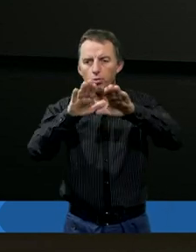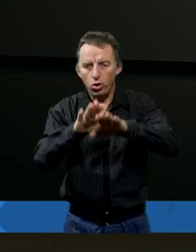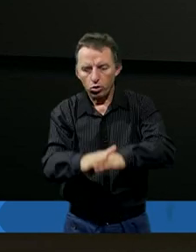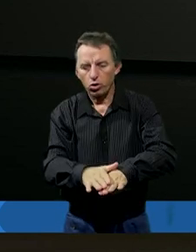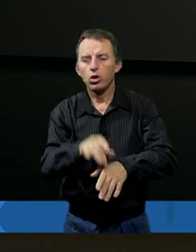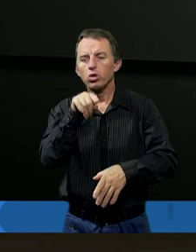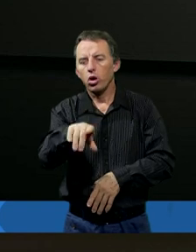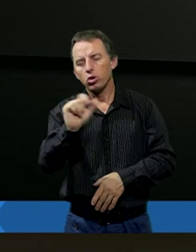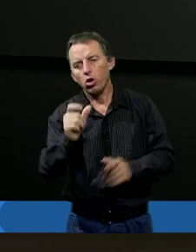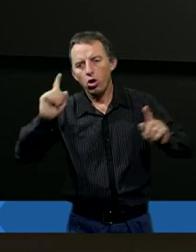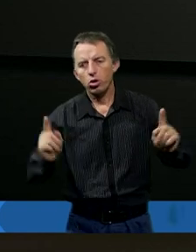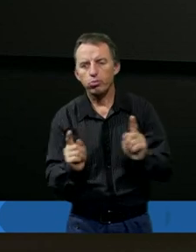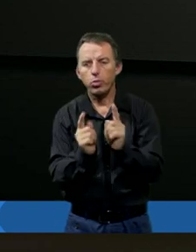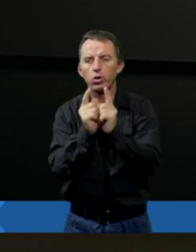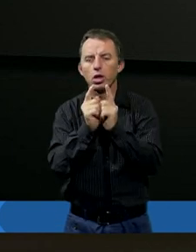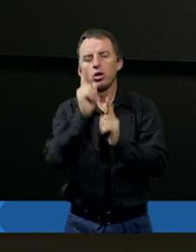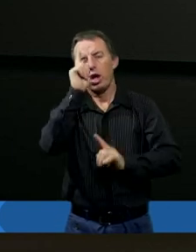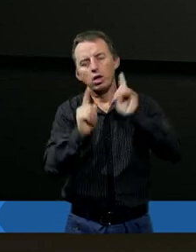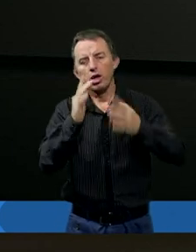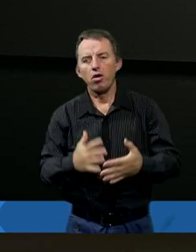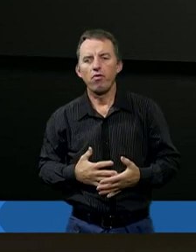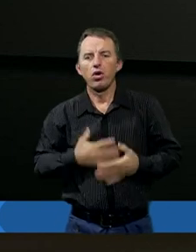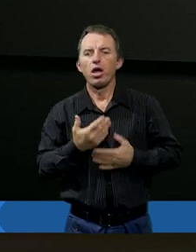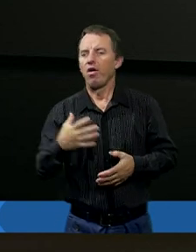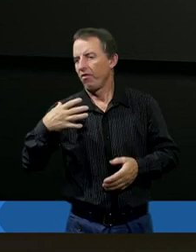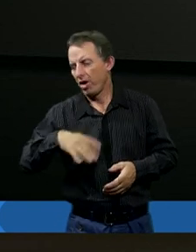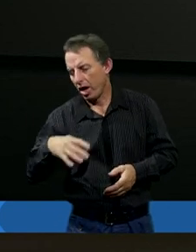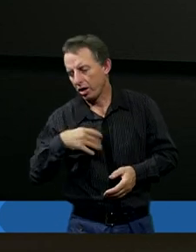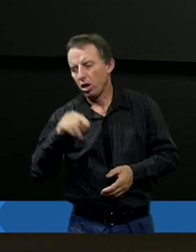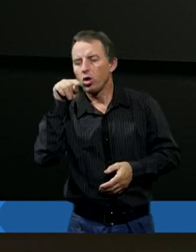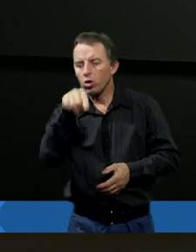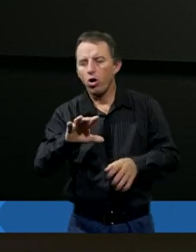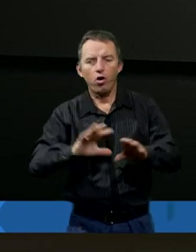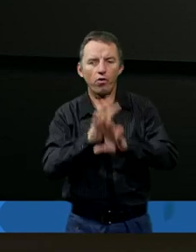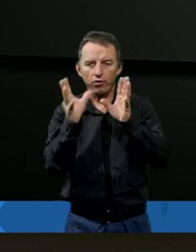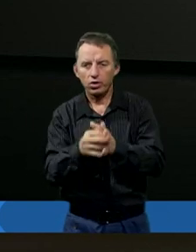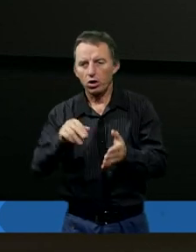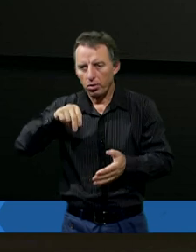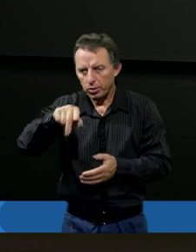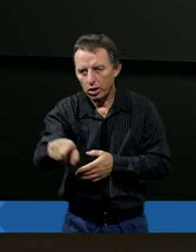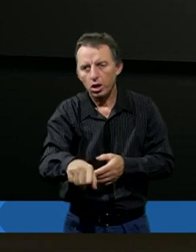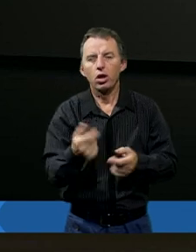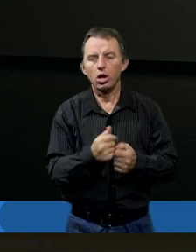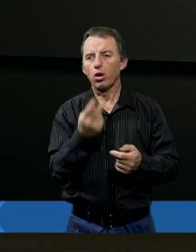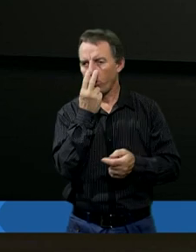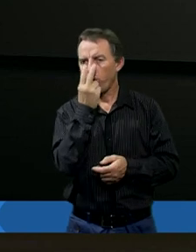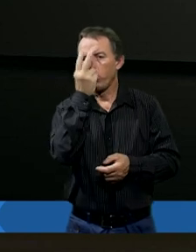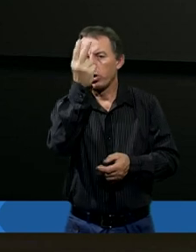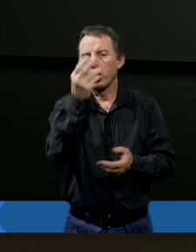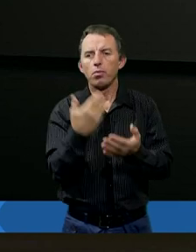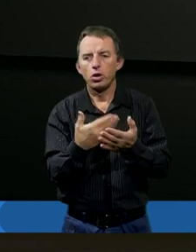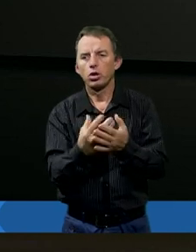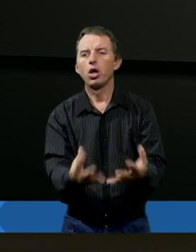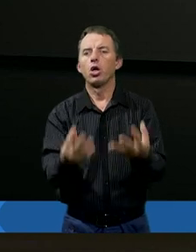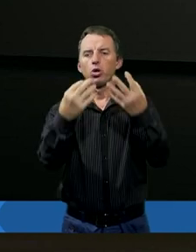potem go spotkały, to czasami nam się wydaje, może warto było to wszystko przejść, żeby się tak bardzo do Boga zbliżyć i jeszcze